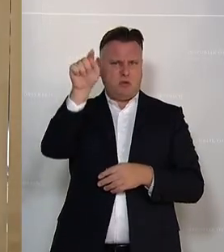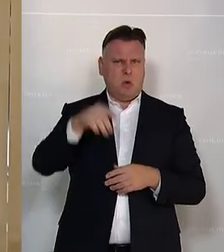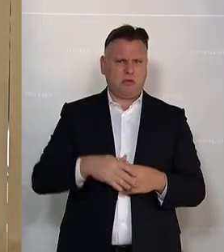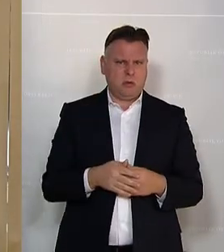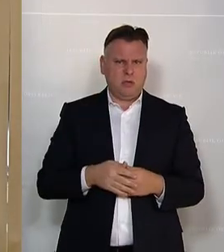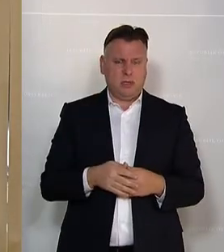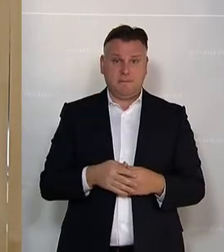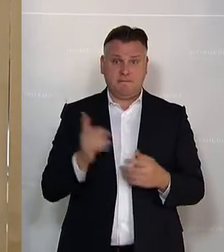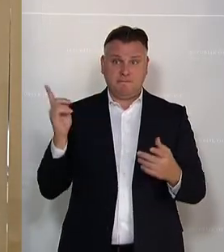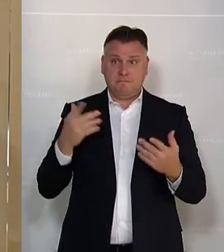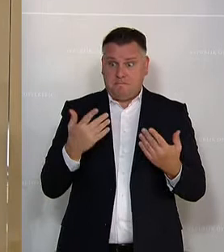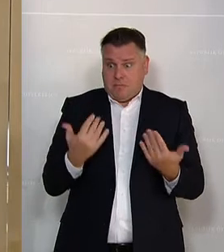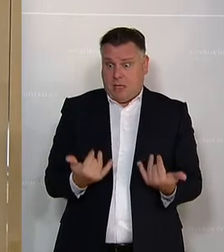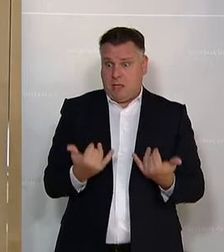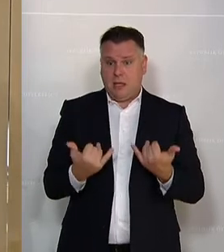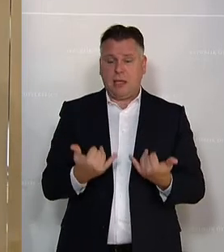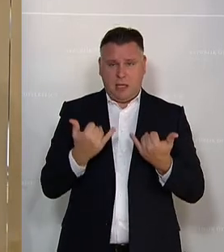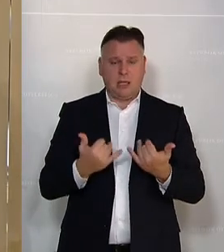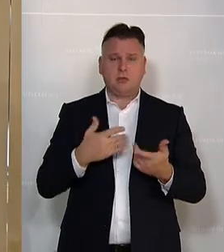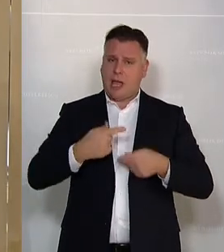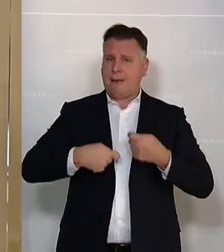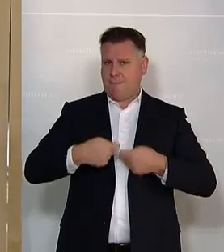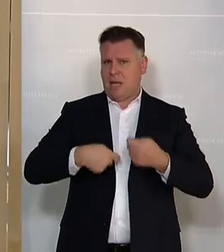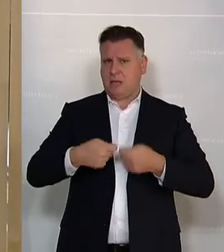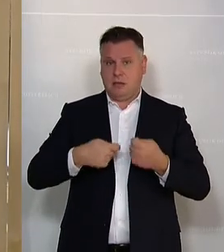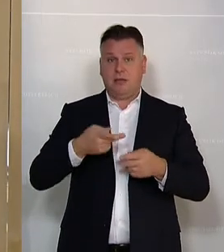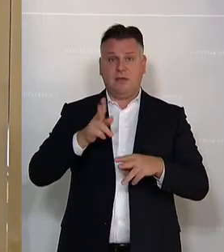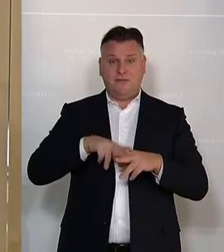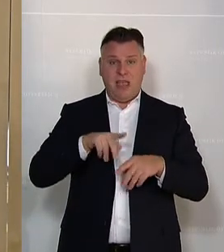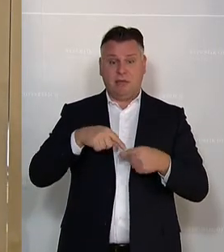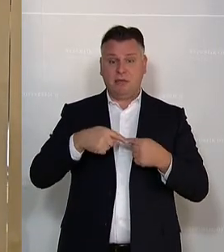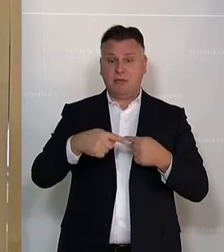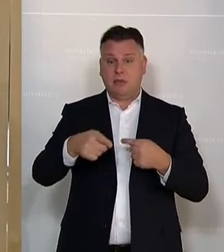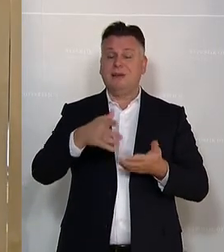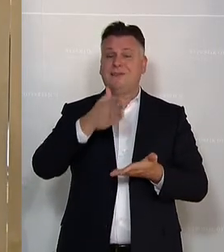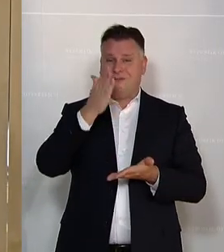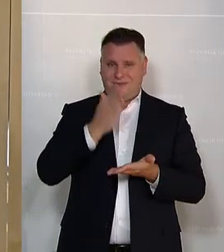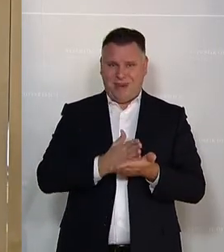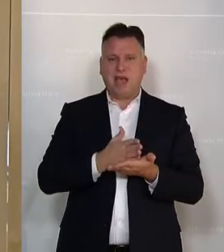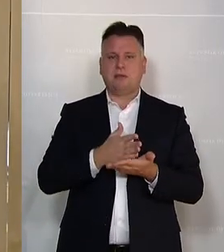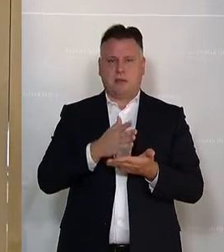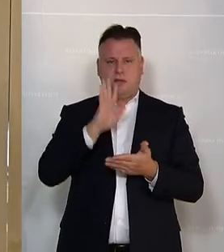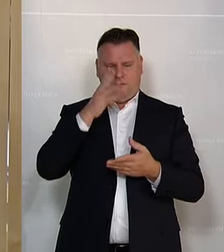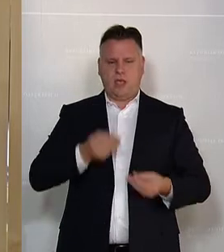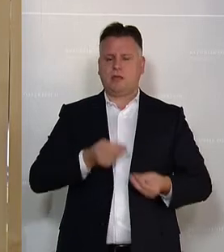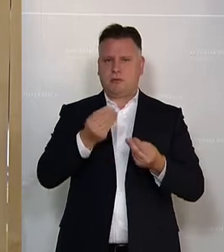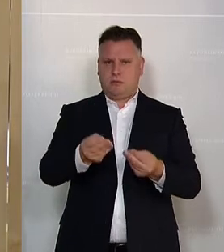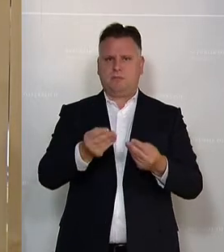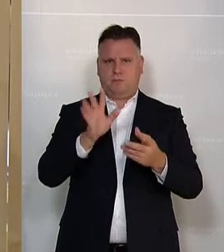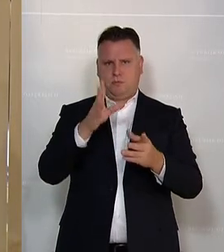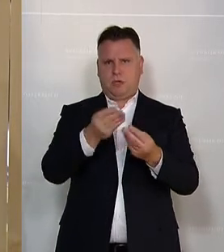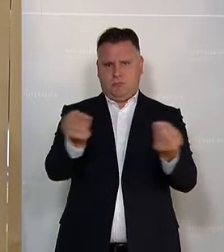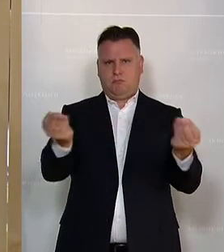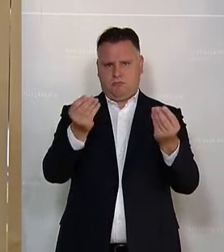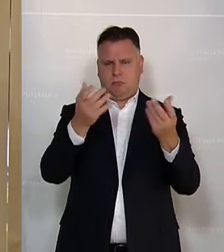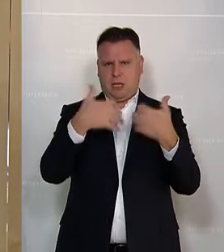Das ist derzeit in finaler Ausarbeitung und wird bei entsprechender Finalisierung dann entsprechend auch dem Haus und Ihnen auch entsprechend